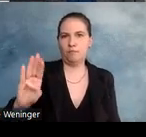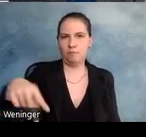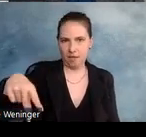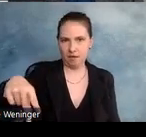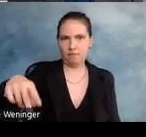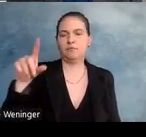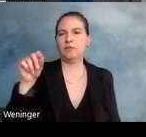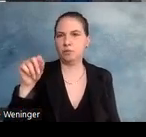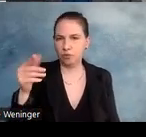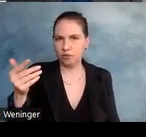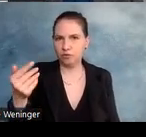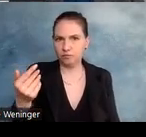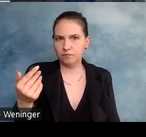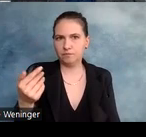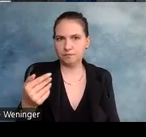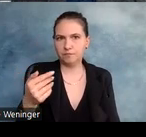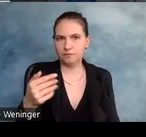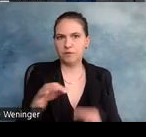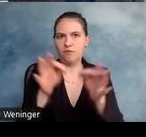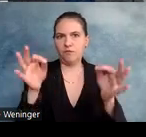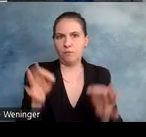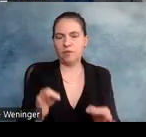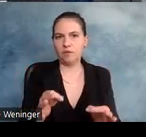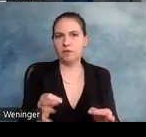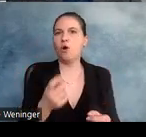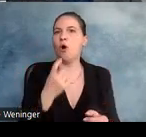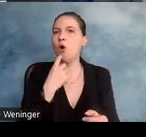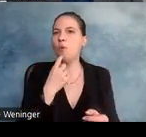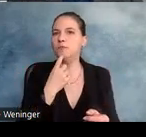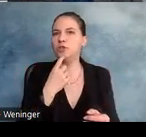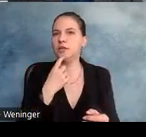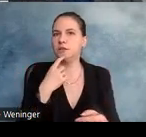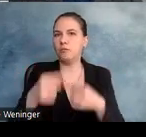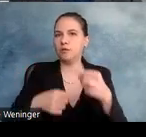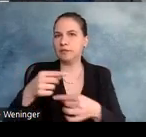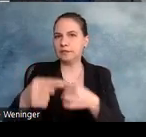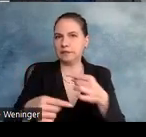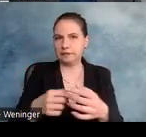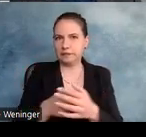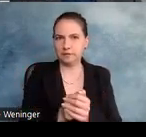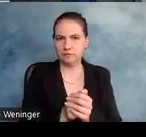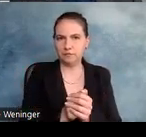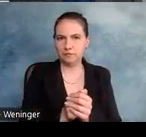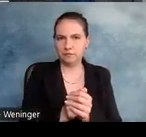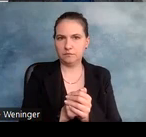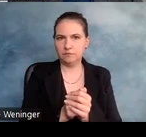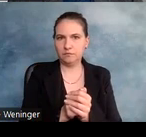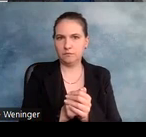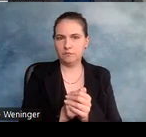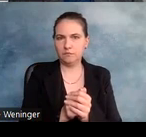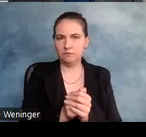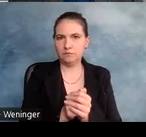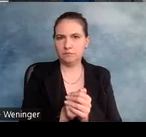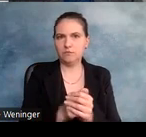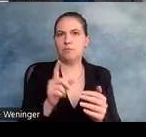also das heißt Apache Formatting Objects Processors. Und man kann hier mit freien